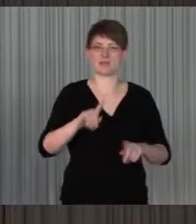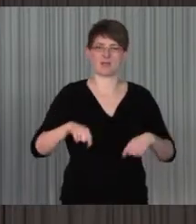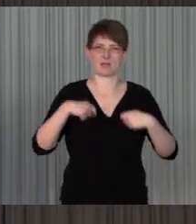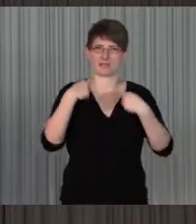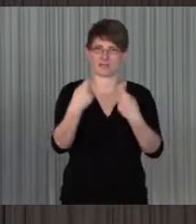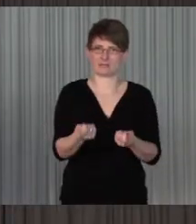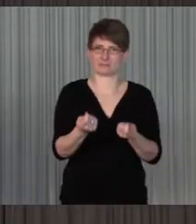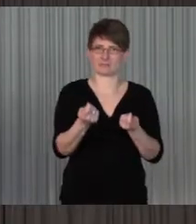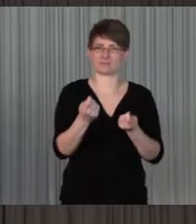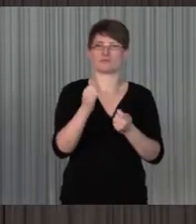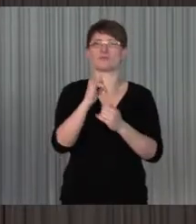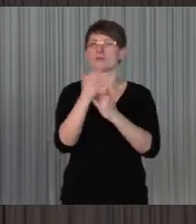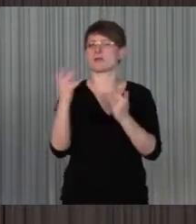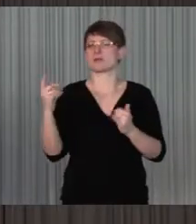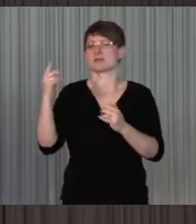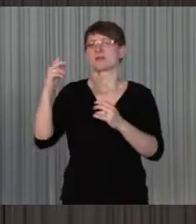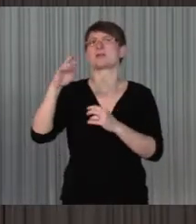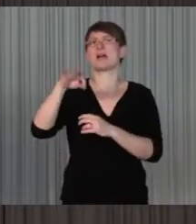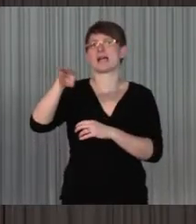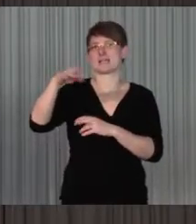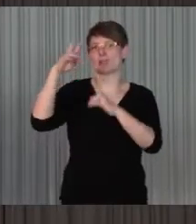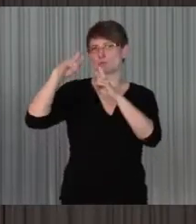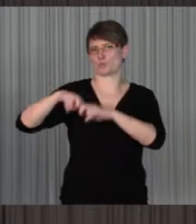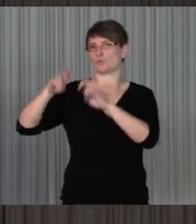werden auch durch Einzelstudien durchaus